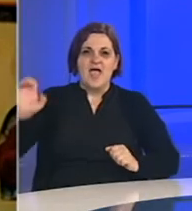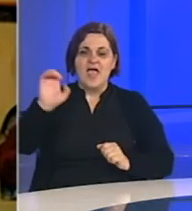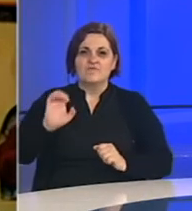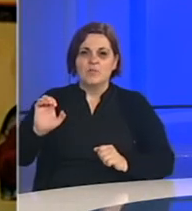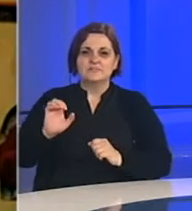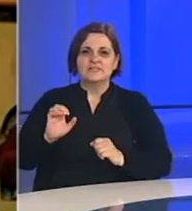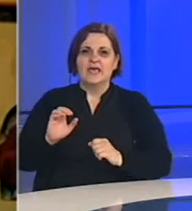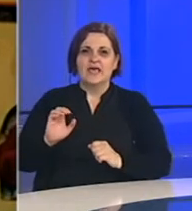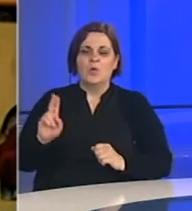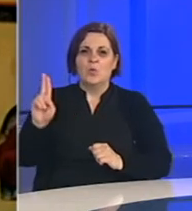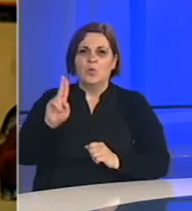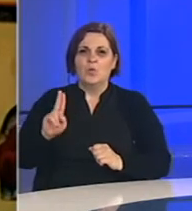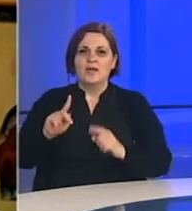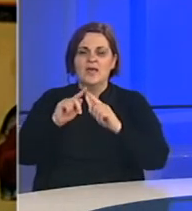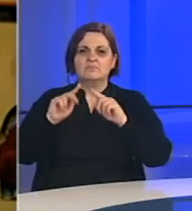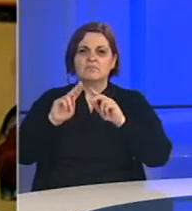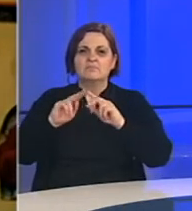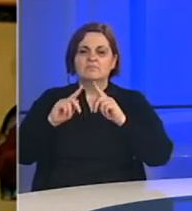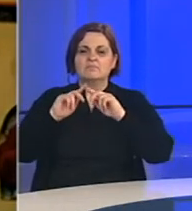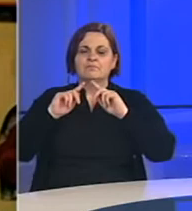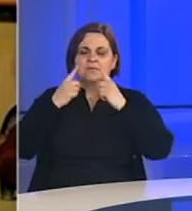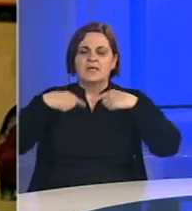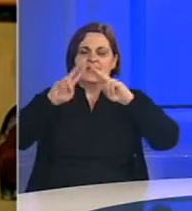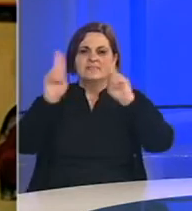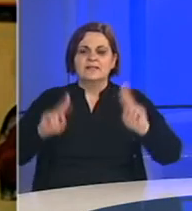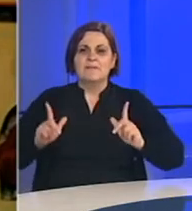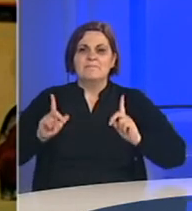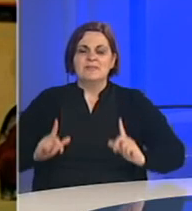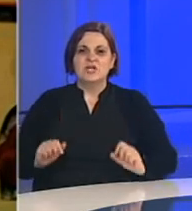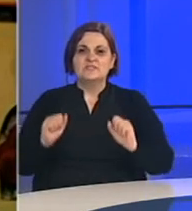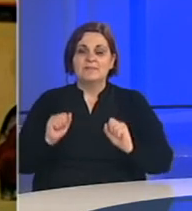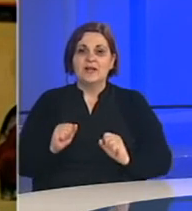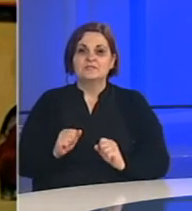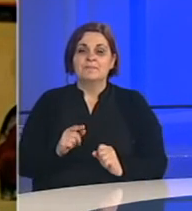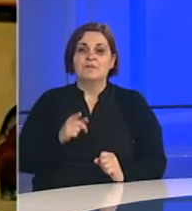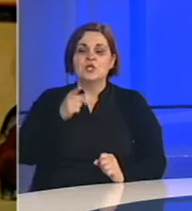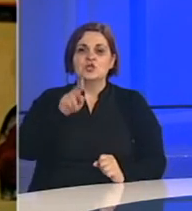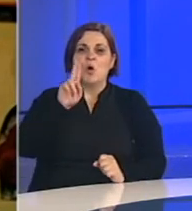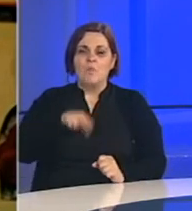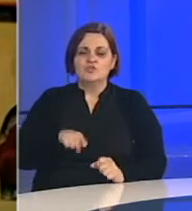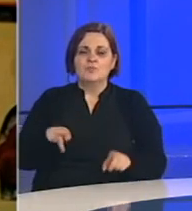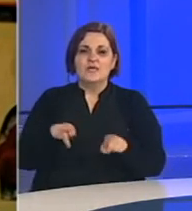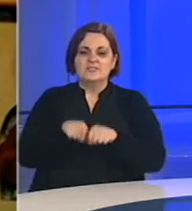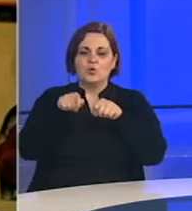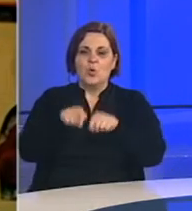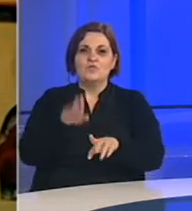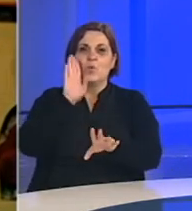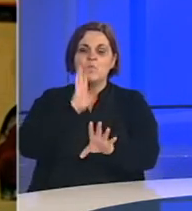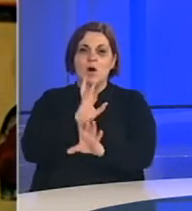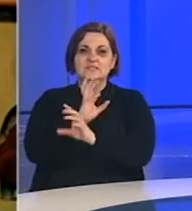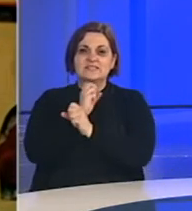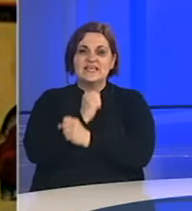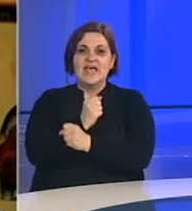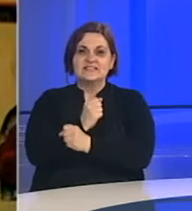zajednice, stubovi međunarodnog mira i stabilnosti, i to možemo postići isto u Bosni i Hercegovini.